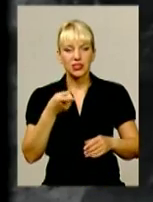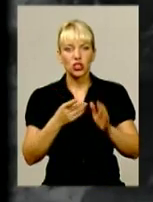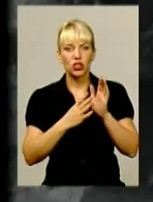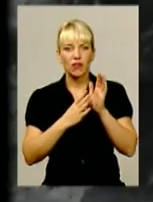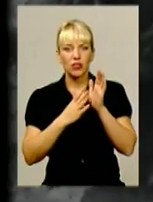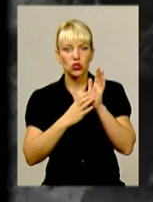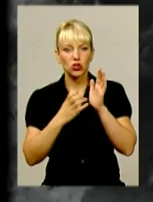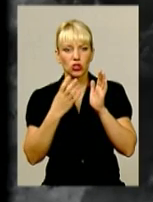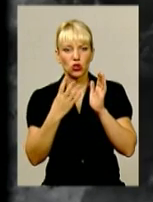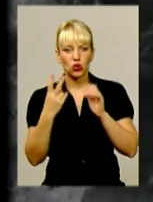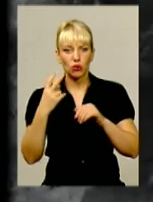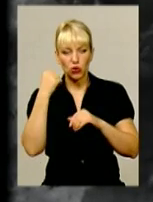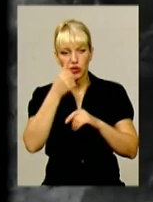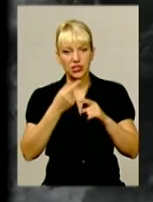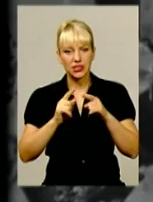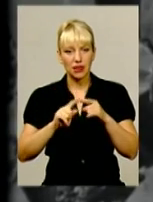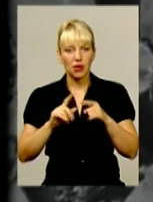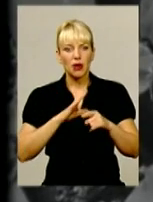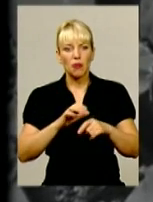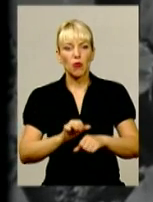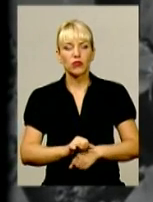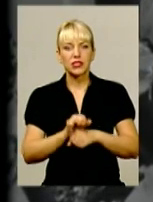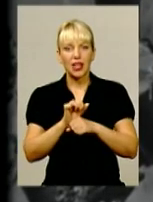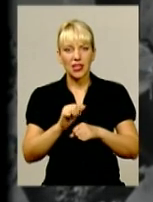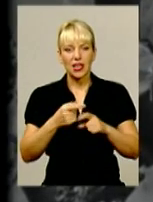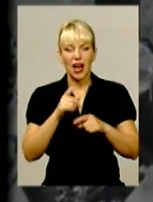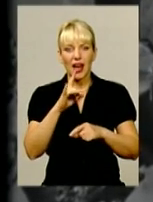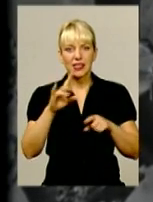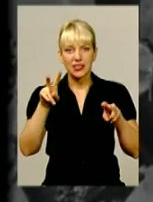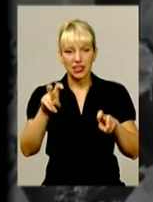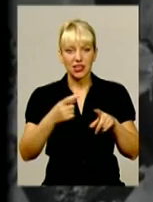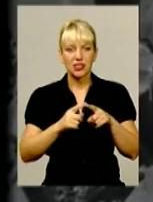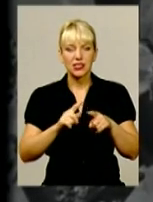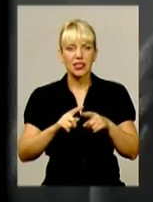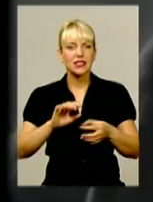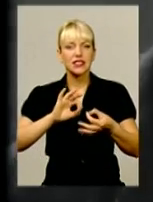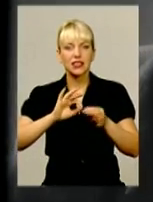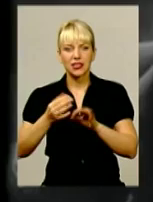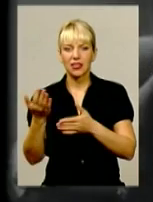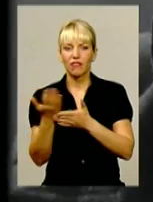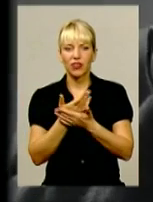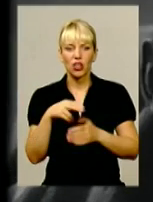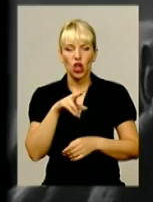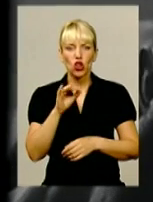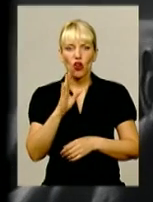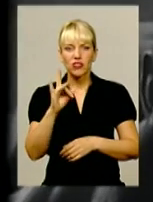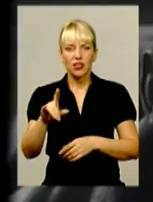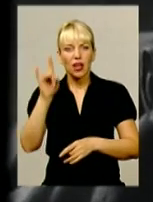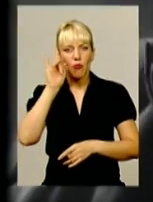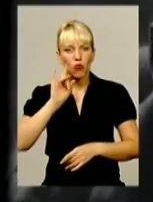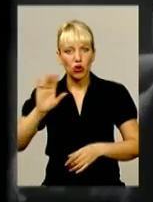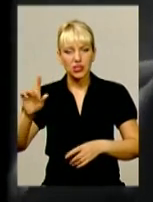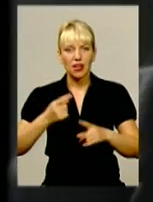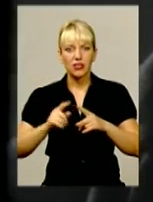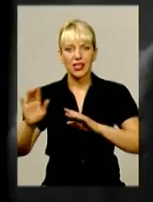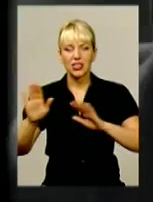«Арсенал» або січневе повстання в Києві став одним із найскладніших та найвідоміших фільмів Довженка, прославивши режисера не